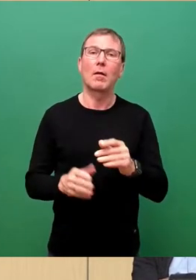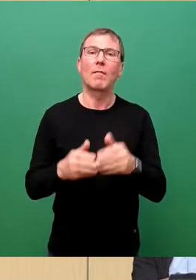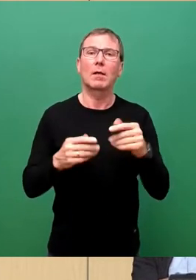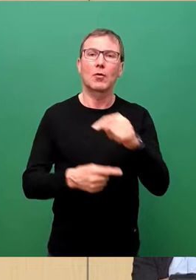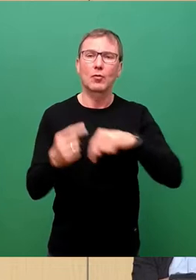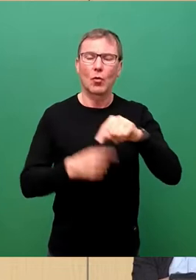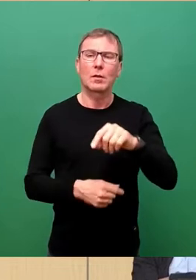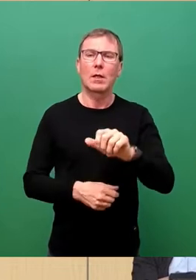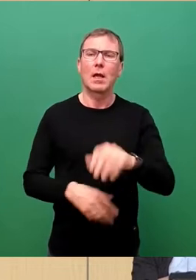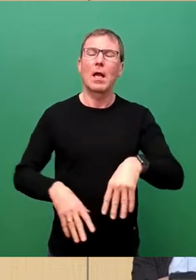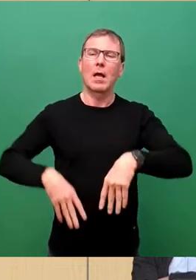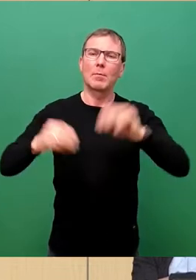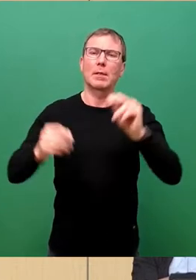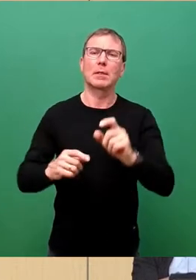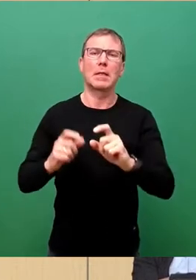SPD.